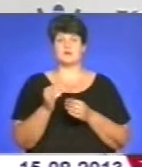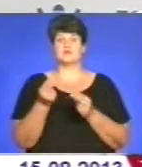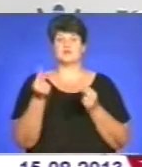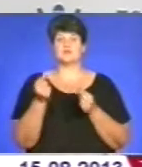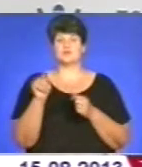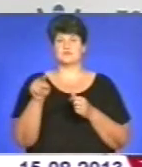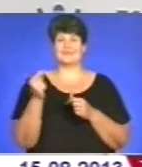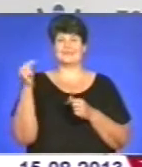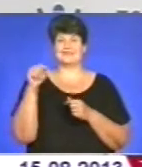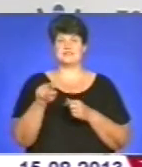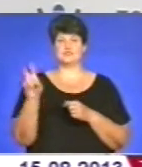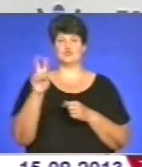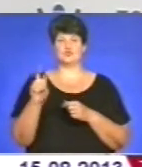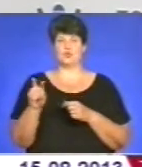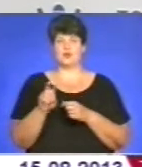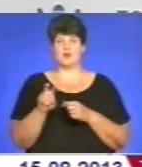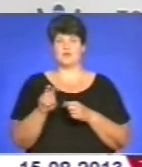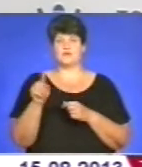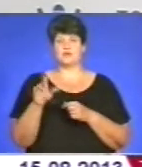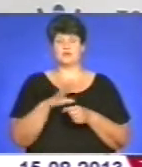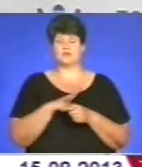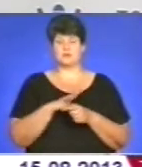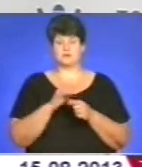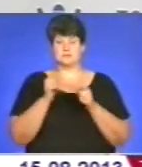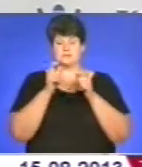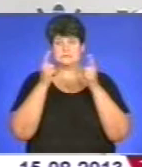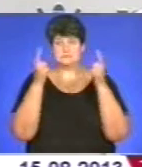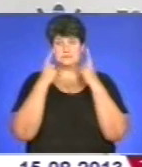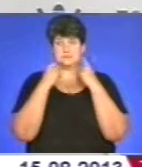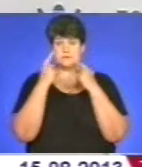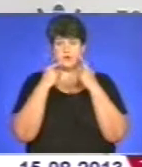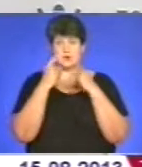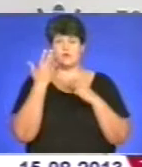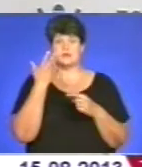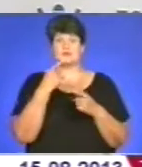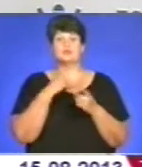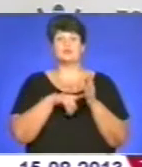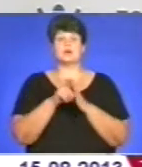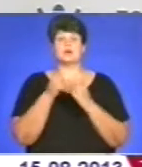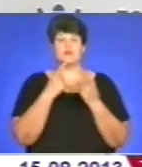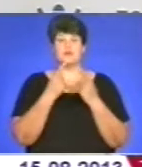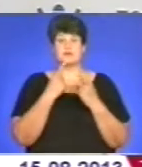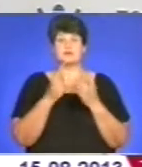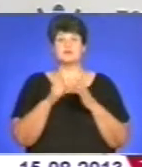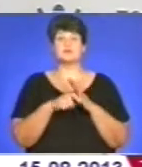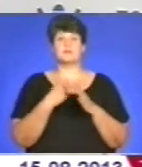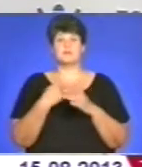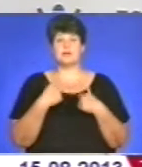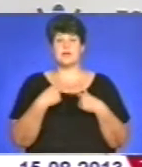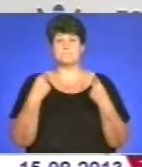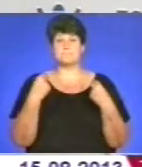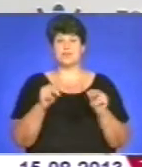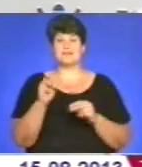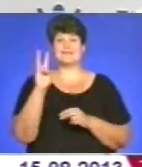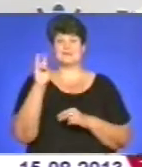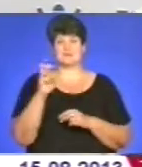тисячу доларів треба заплатити. У неї була просто істерика, почала плакати. І коли психолог з нею почав говорити, вона кажа, мене продали за